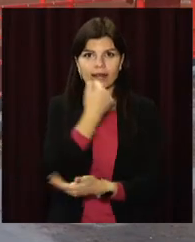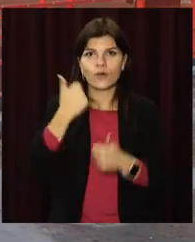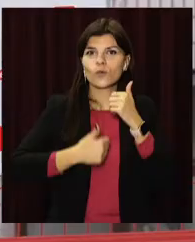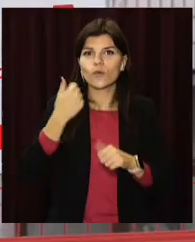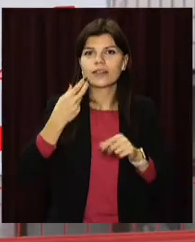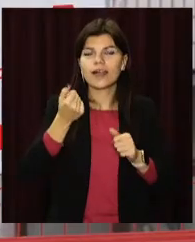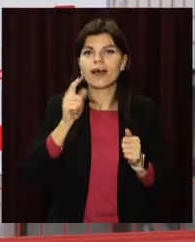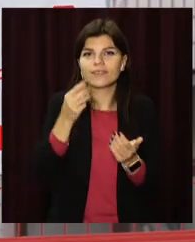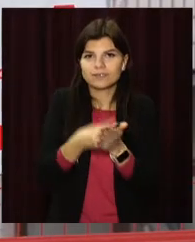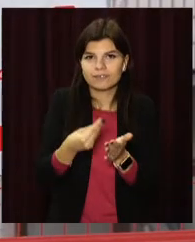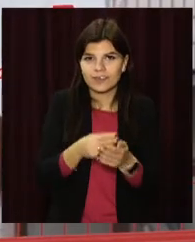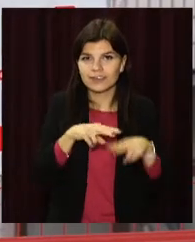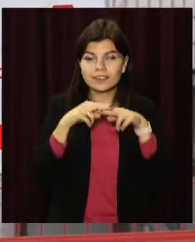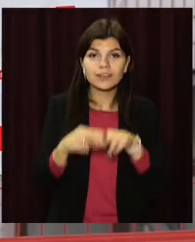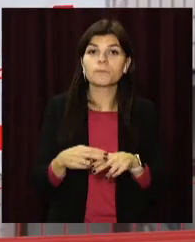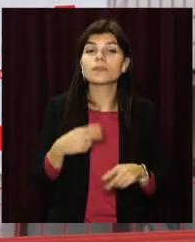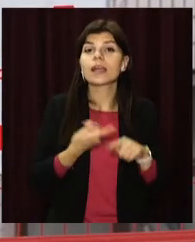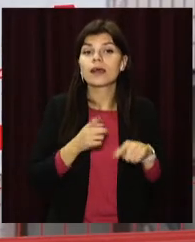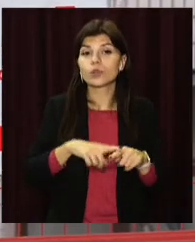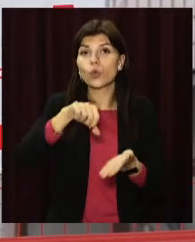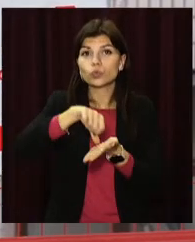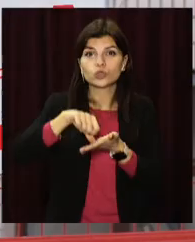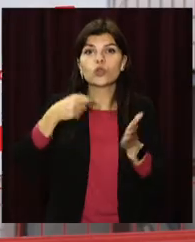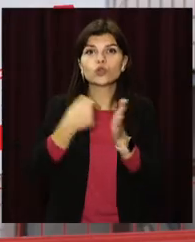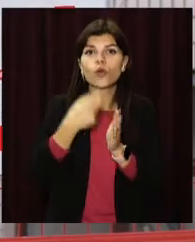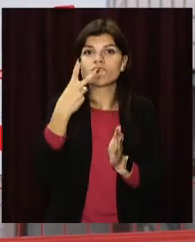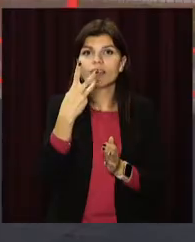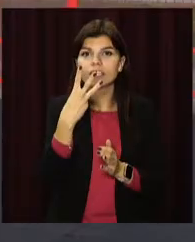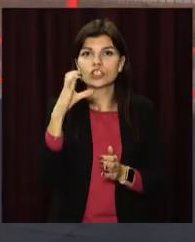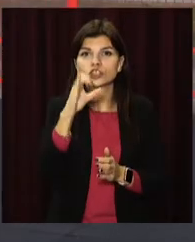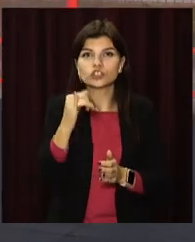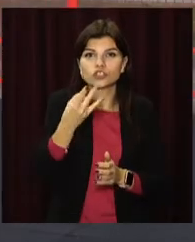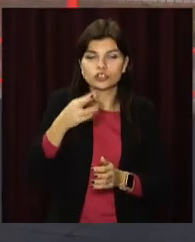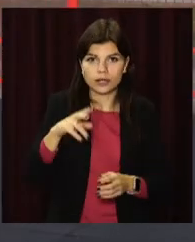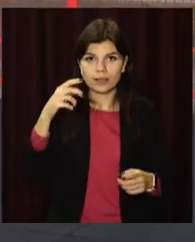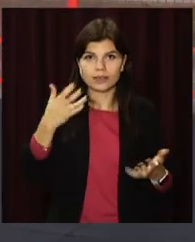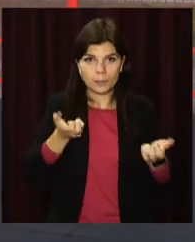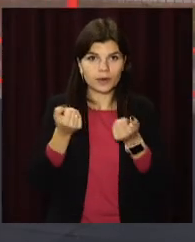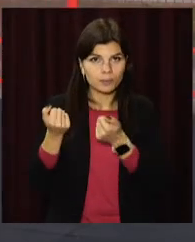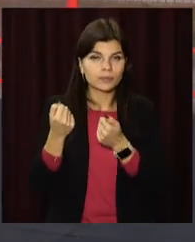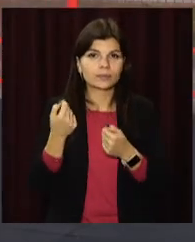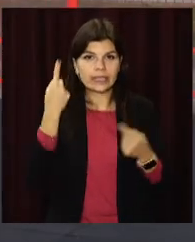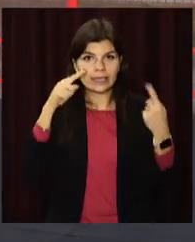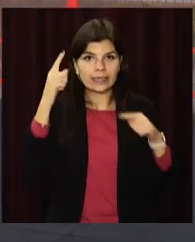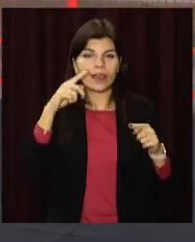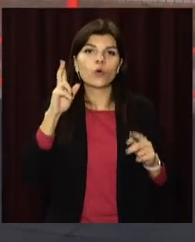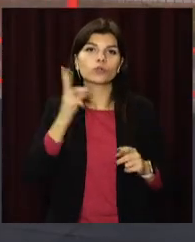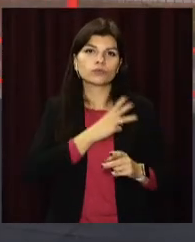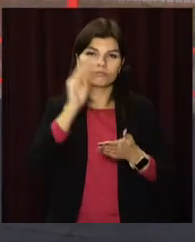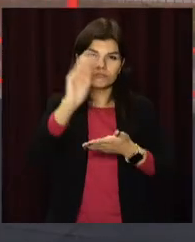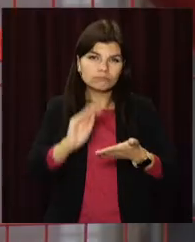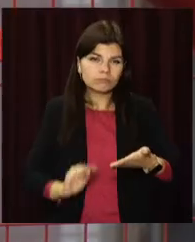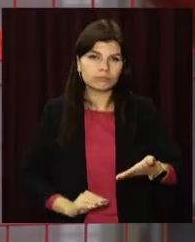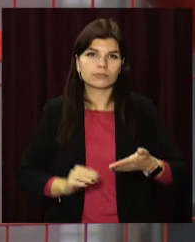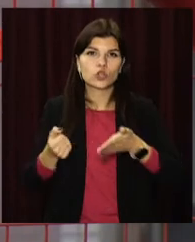бюджет участі 2022. Проєкти прийматимуть до 23 січня 2022 року. Марія Требушенко, Олександр